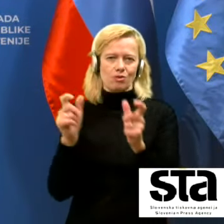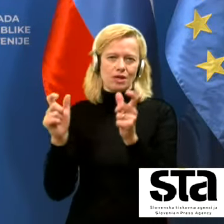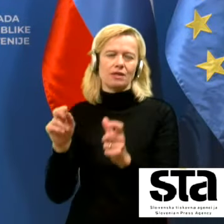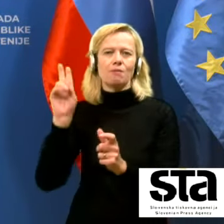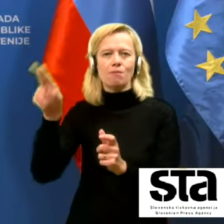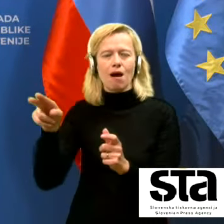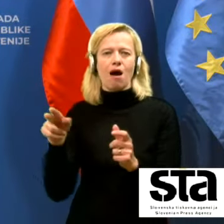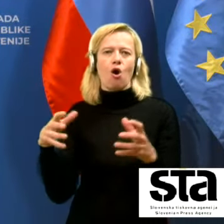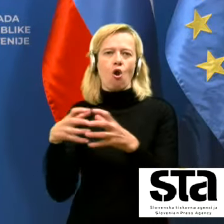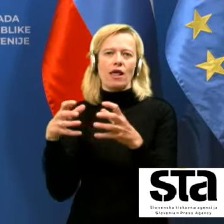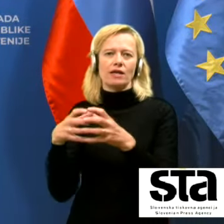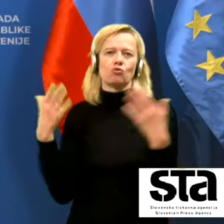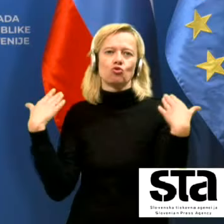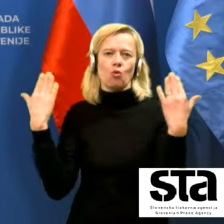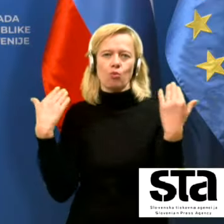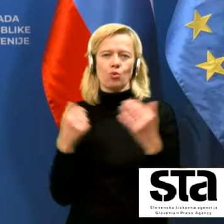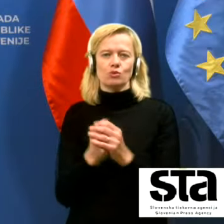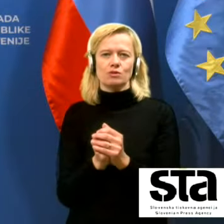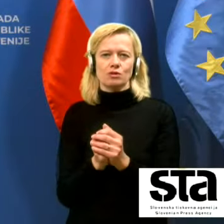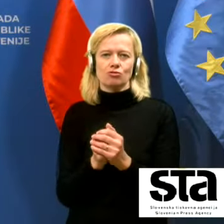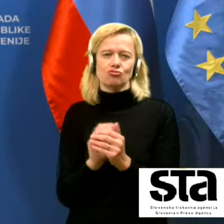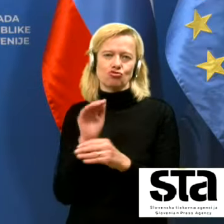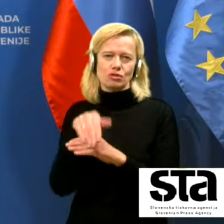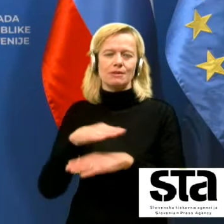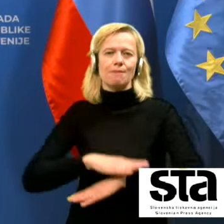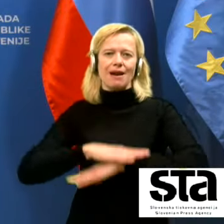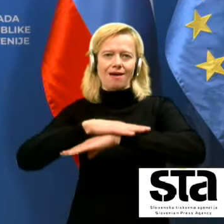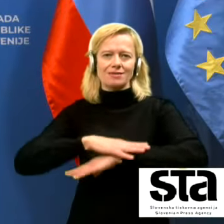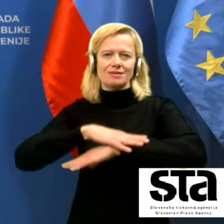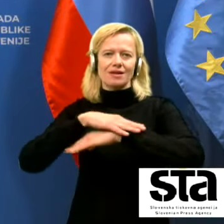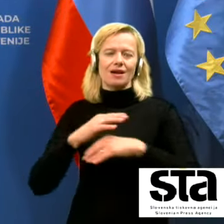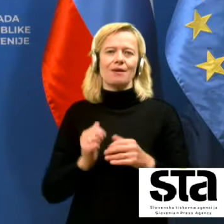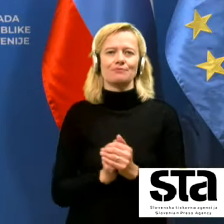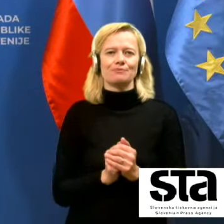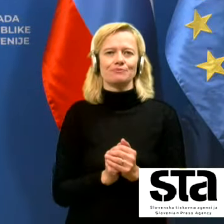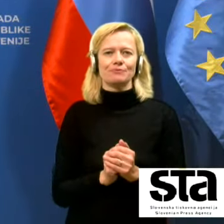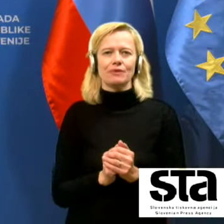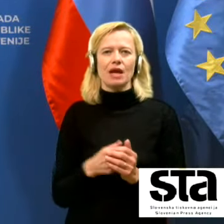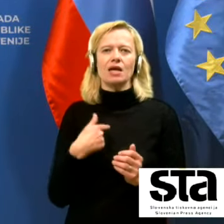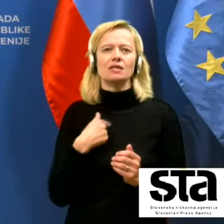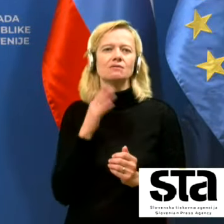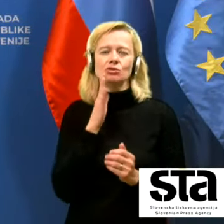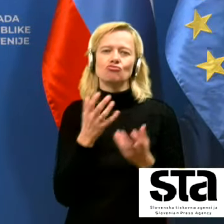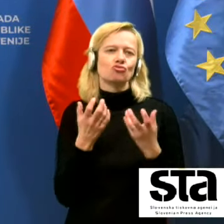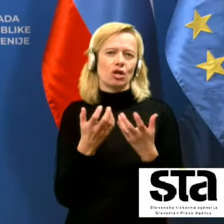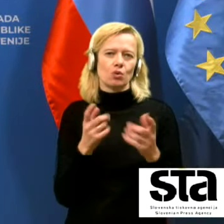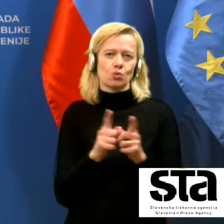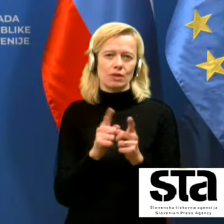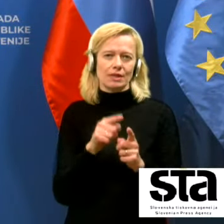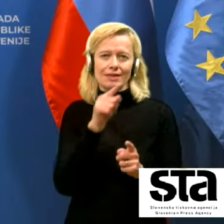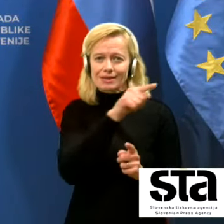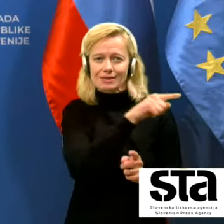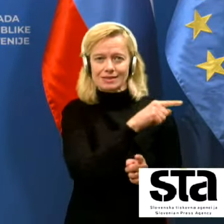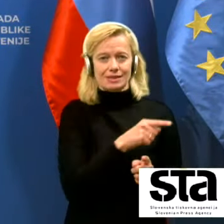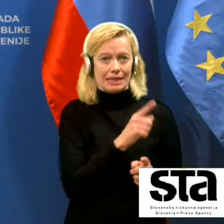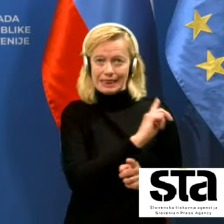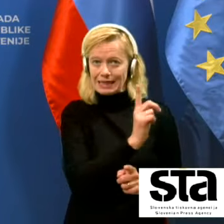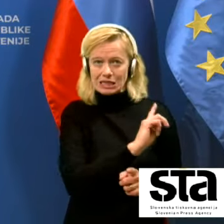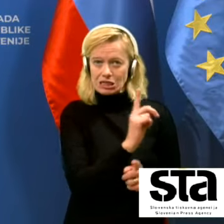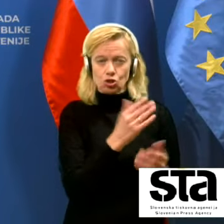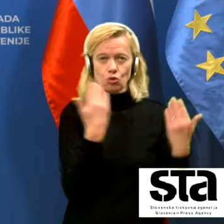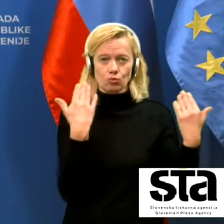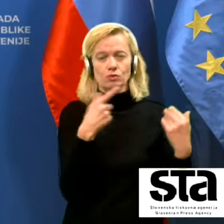kolektivnih dopustih preko praznikov in jaz bi želel tudi tisti, ki niso seveda za čim bolj